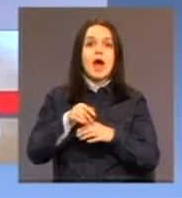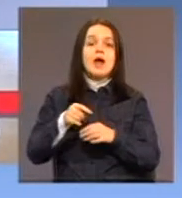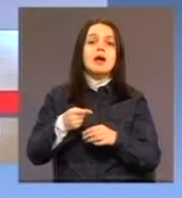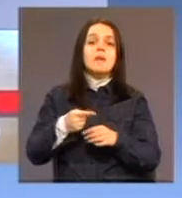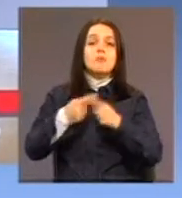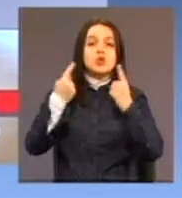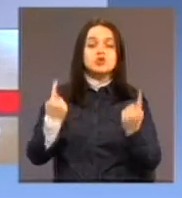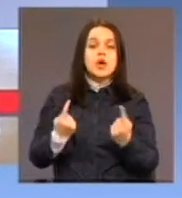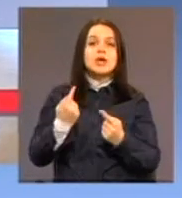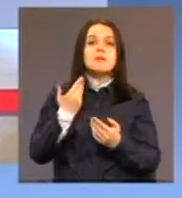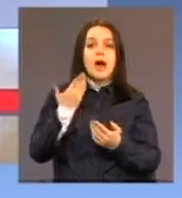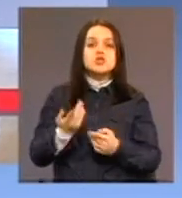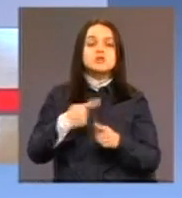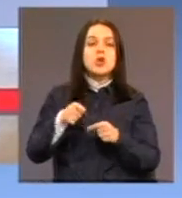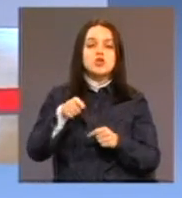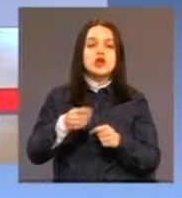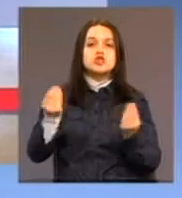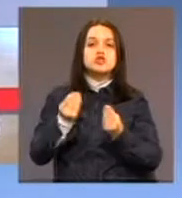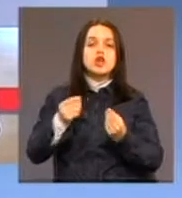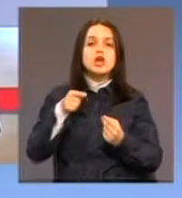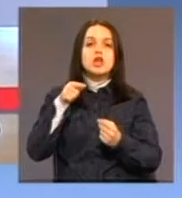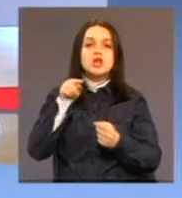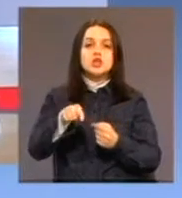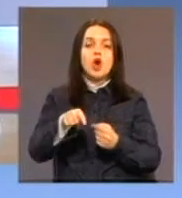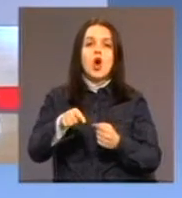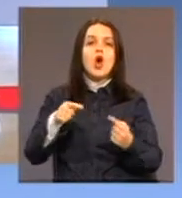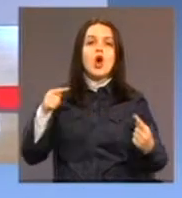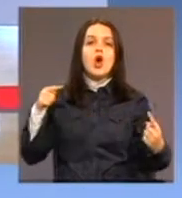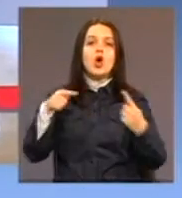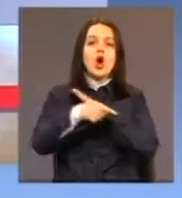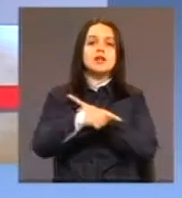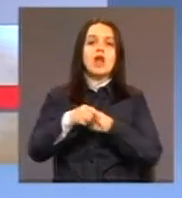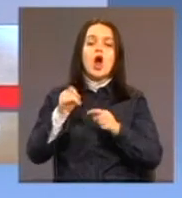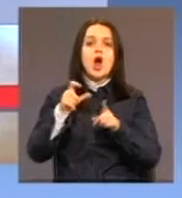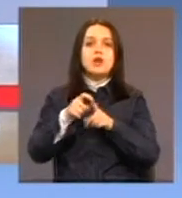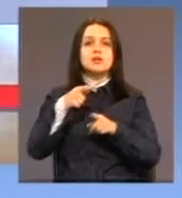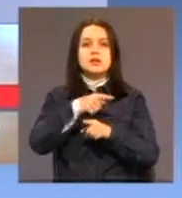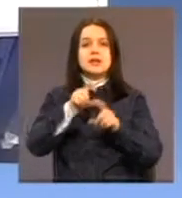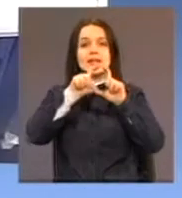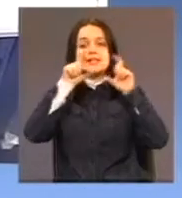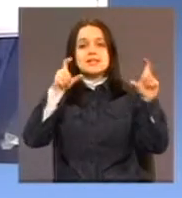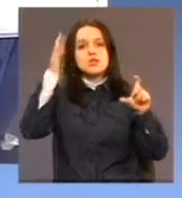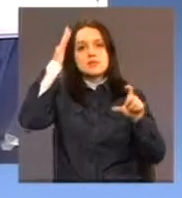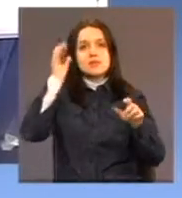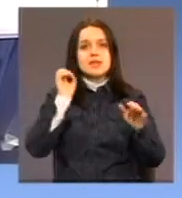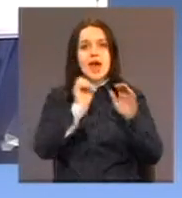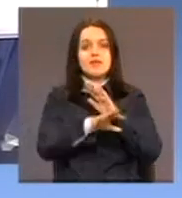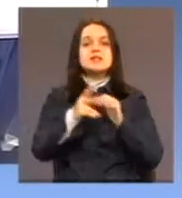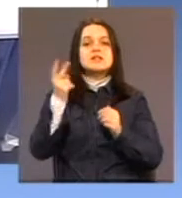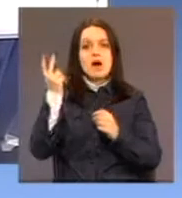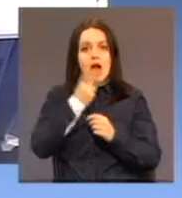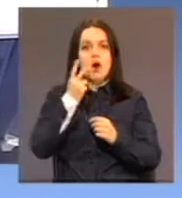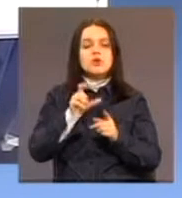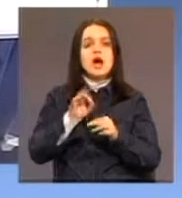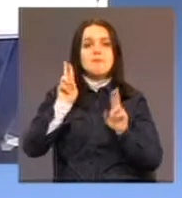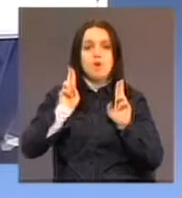baš zato što je to u stvari kontrapunkt institucionalnom zbrinjavanju. Svakako da može i ovo što smo vidjeli u